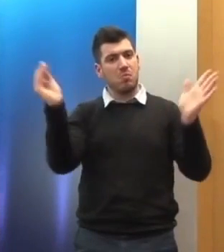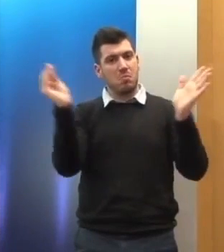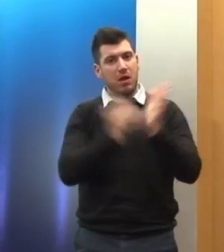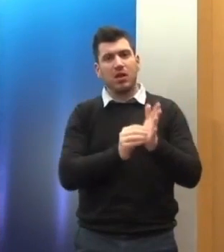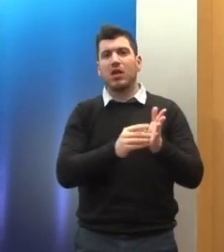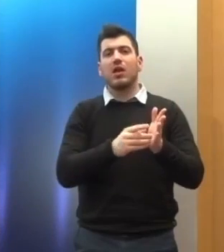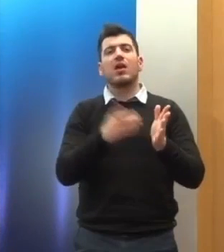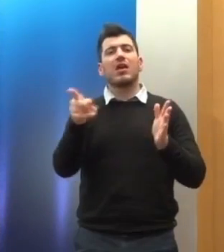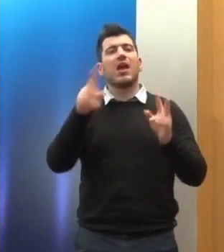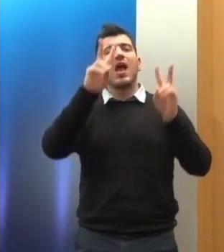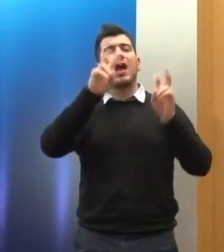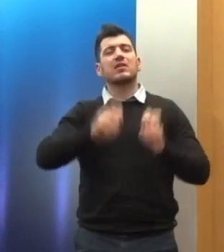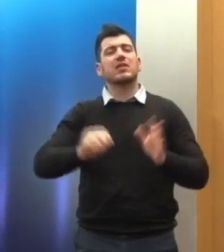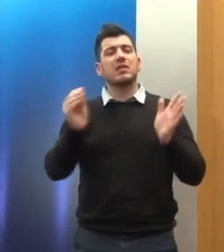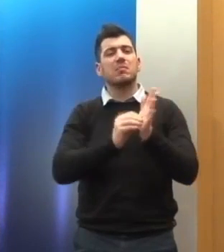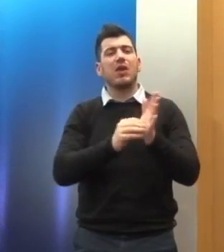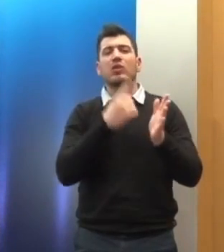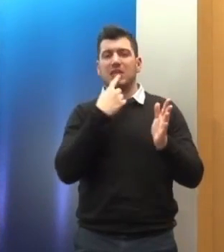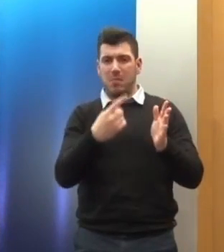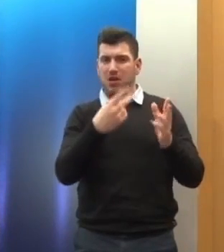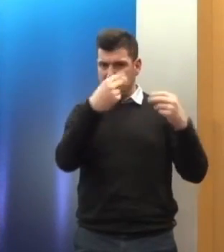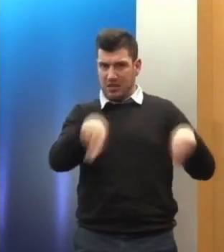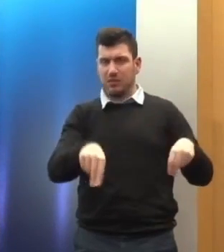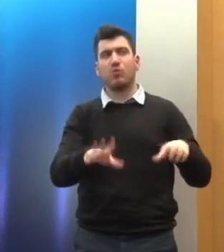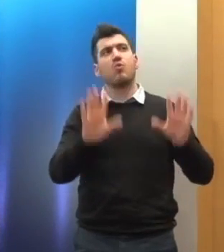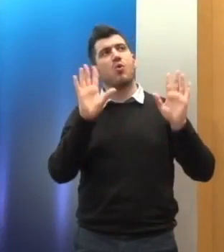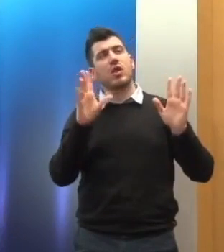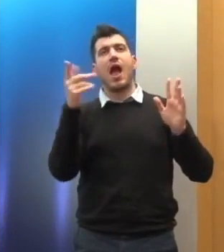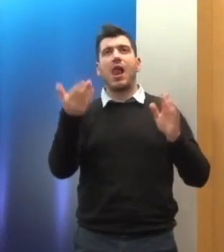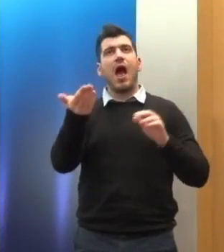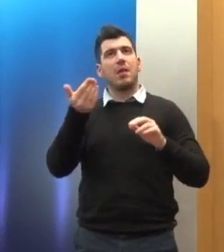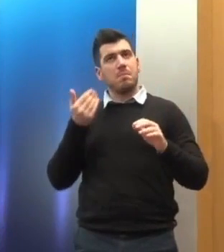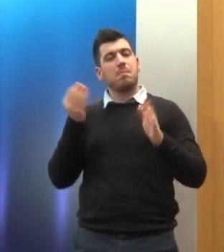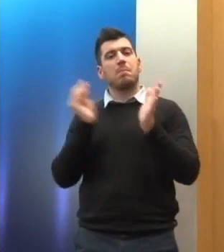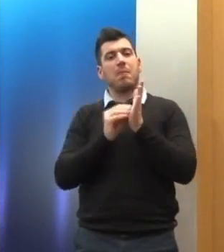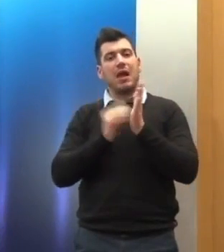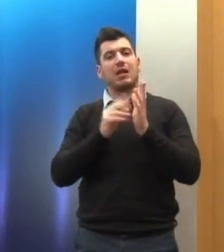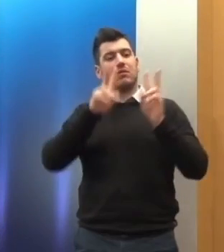σημαίνει απαραίτητα και την ικανοποίησή του. Ωστόσο, η δυνατότητα επανεξέτασης είναι σαφές ότι θα